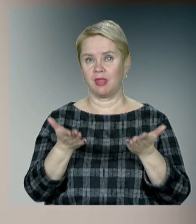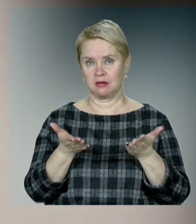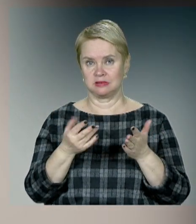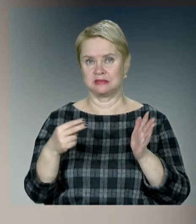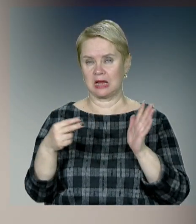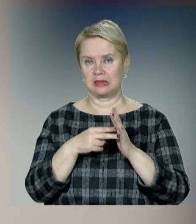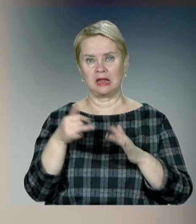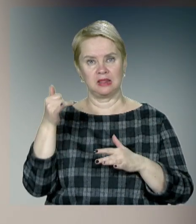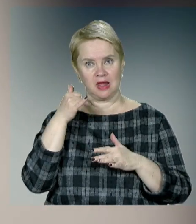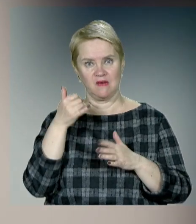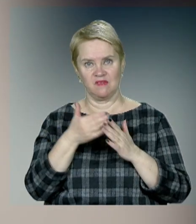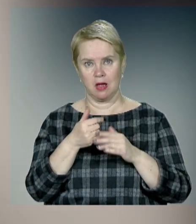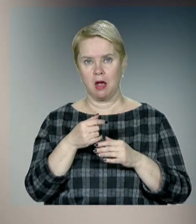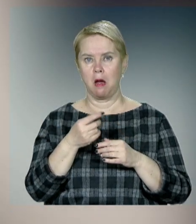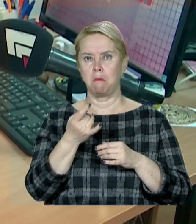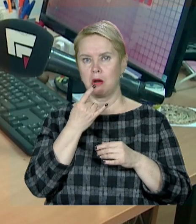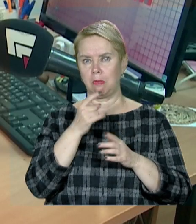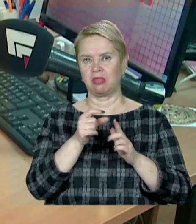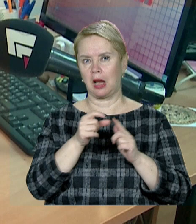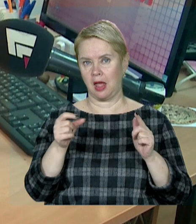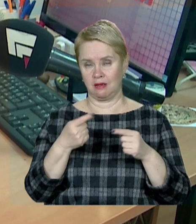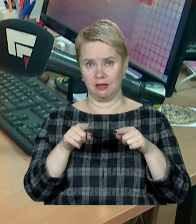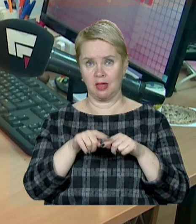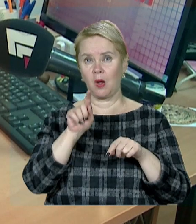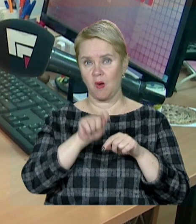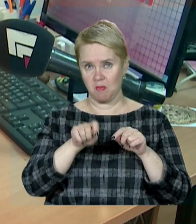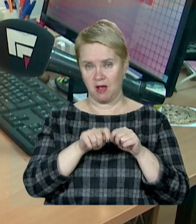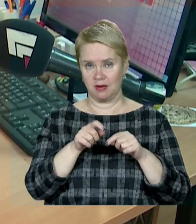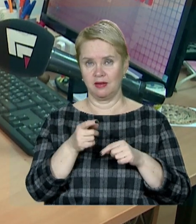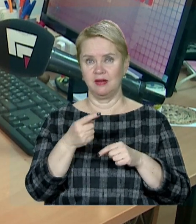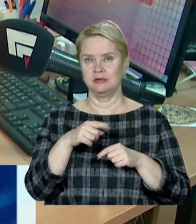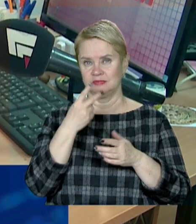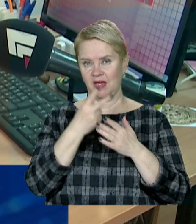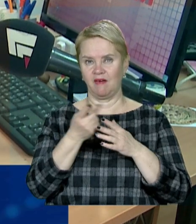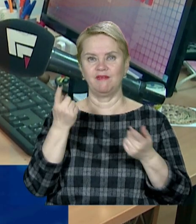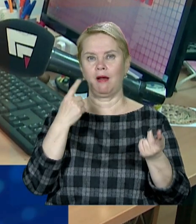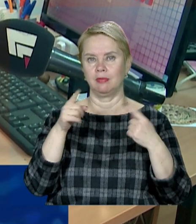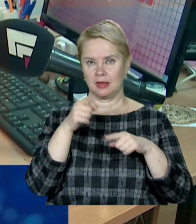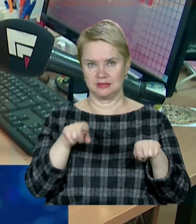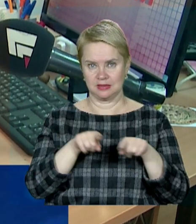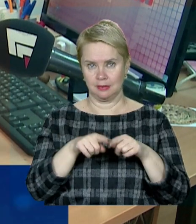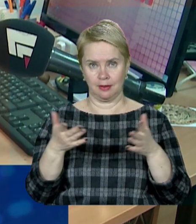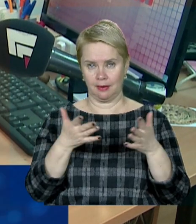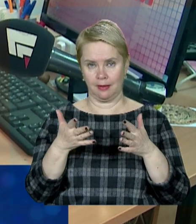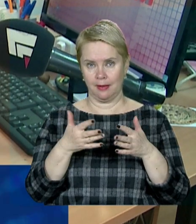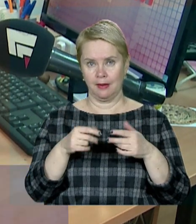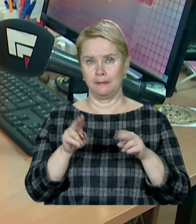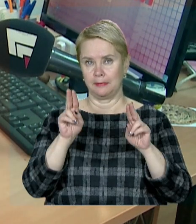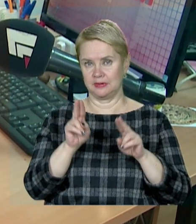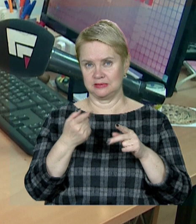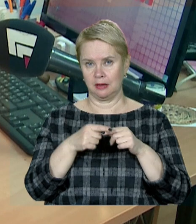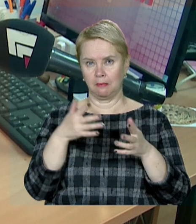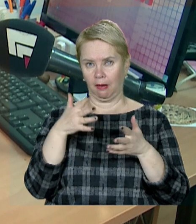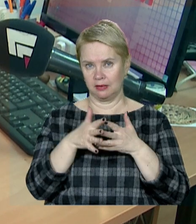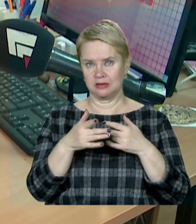– зарядити телефон від пальчикових батареїк. І так, перевіряємо лайфхак з галузі фантастики за якимось магічним принципом. Це